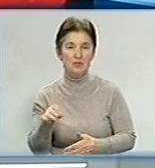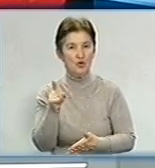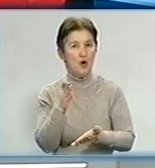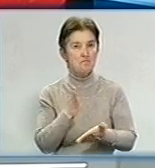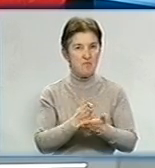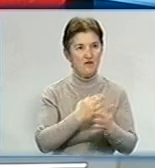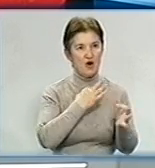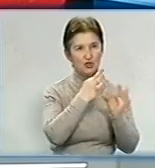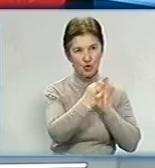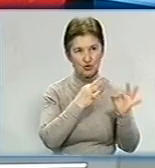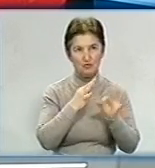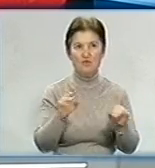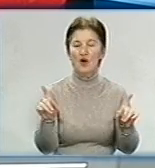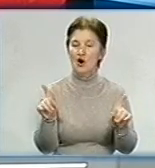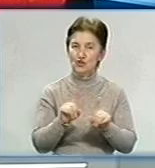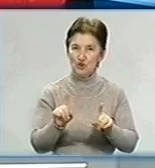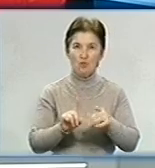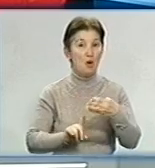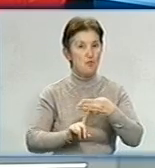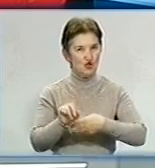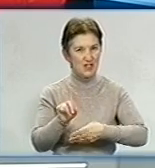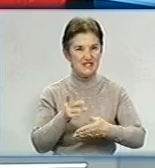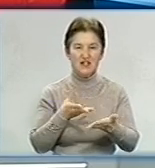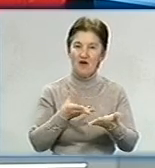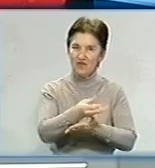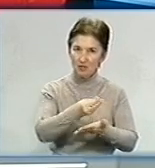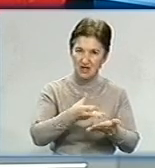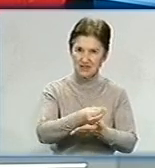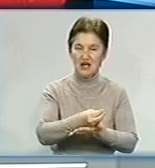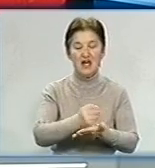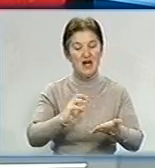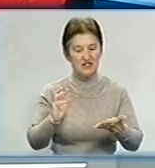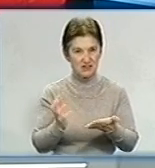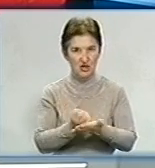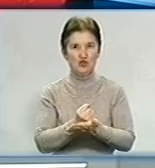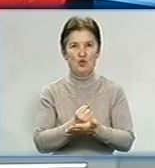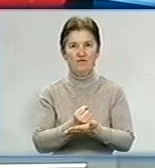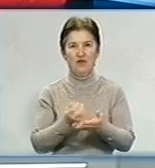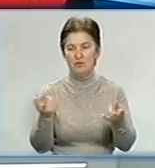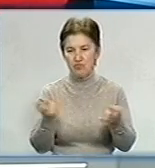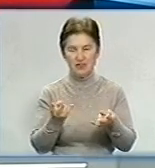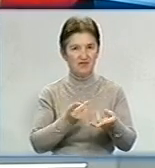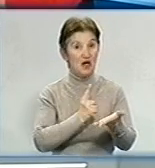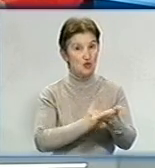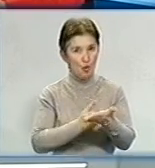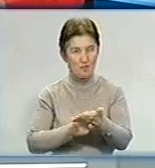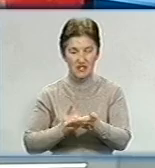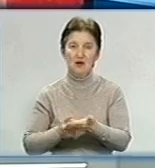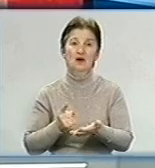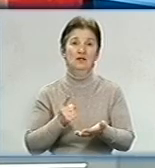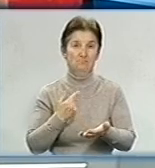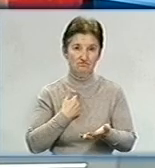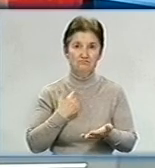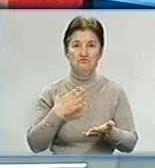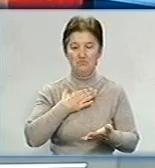розмову щодо того, що почалися виплати, знайшов, я думаю, потрібні аргументи. І мені приємно відзначити, що